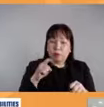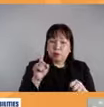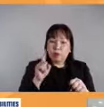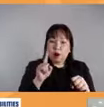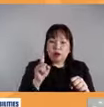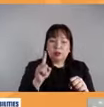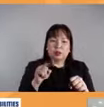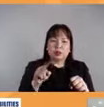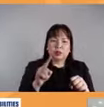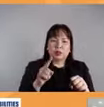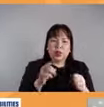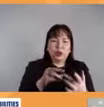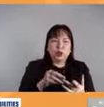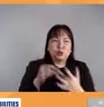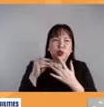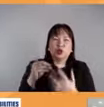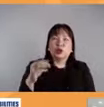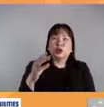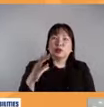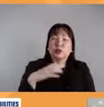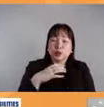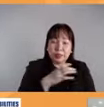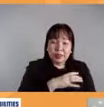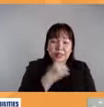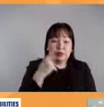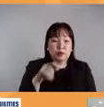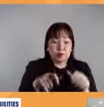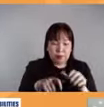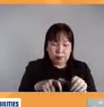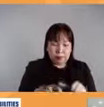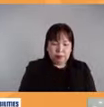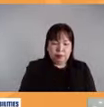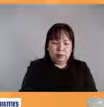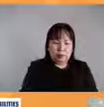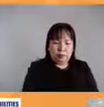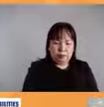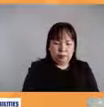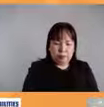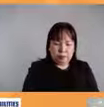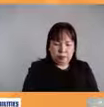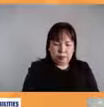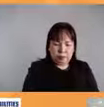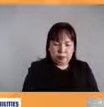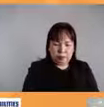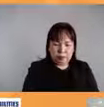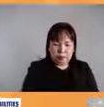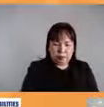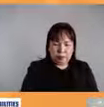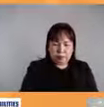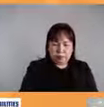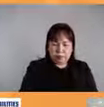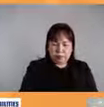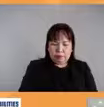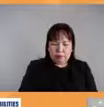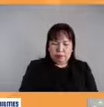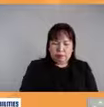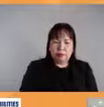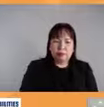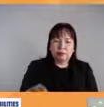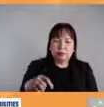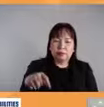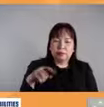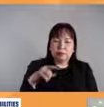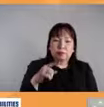with disability kaya naw one time kausap ko yung maya yung